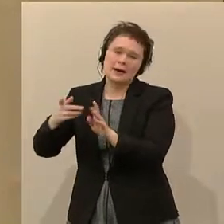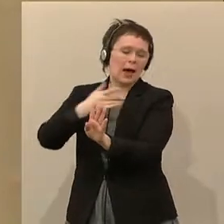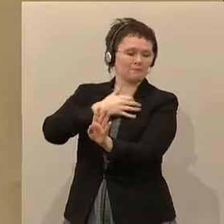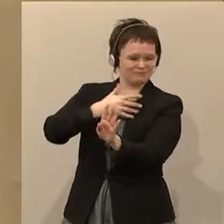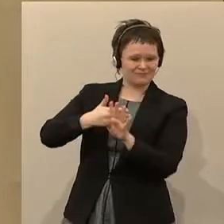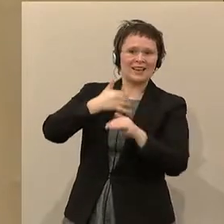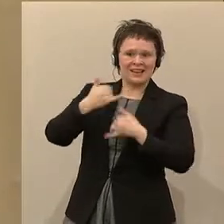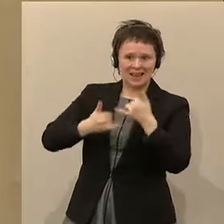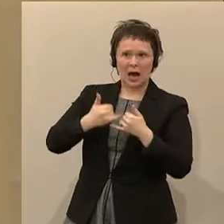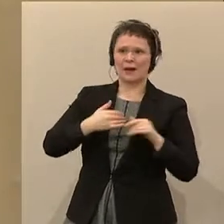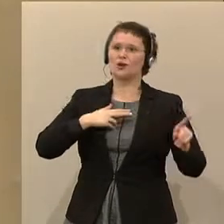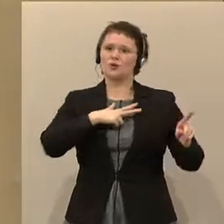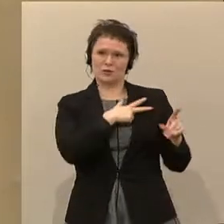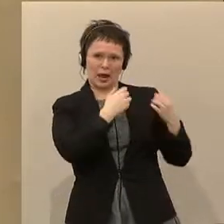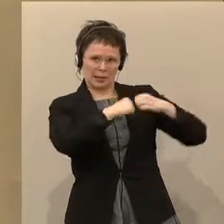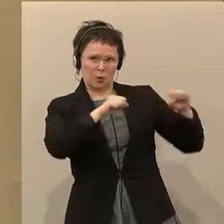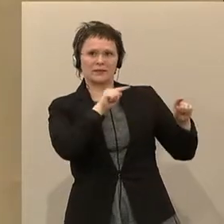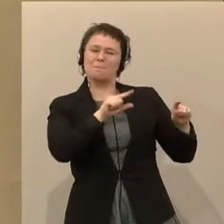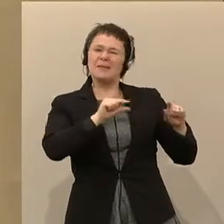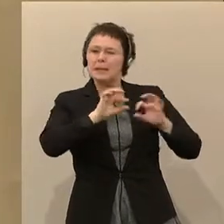sozialdemokratische Handschrift angemerkt.